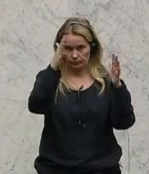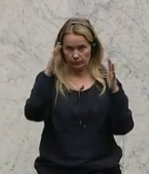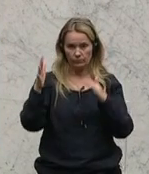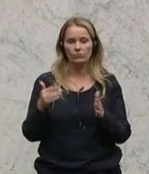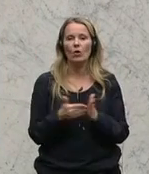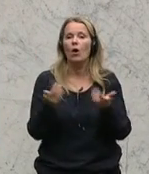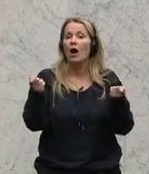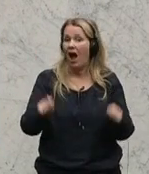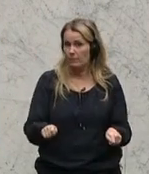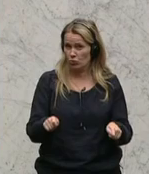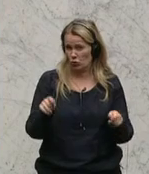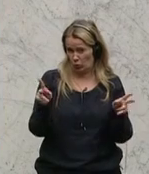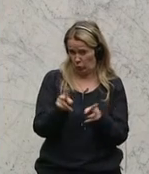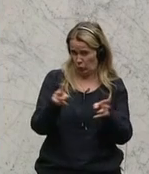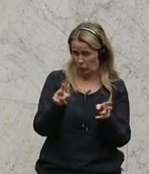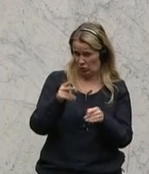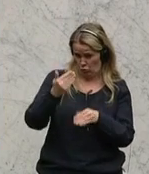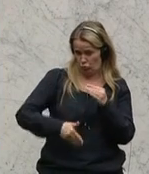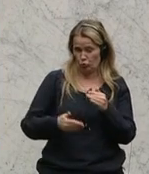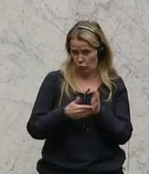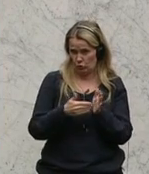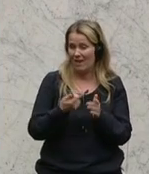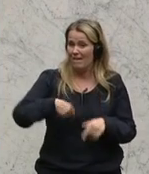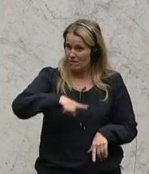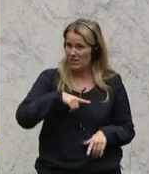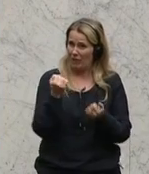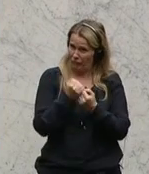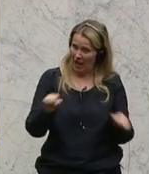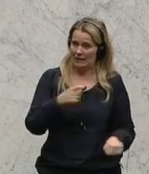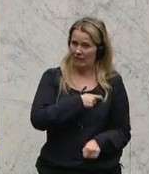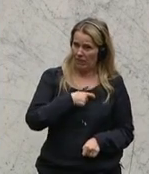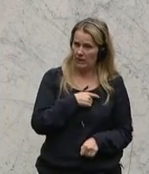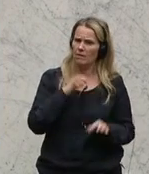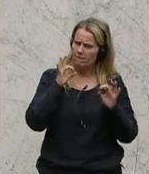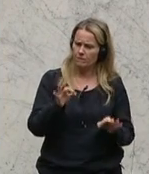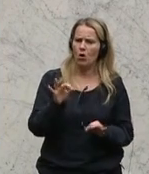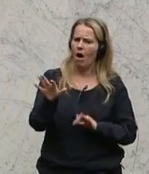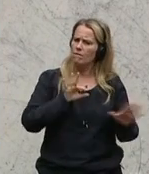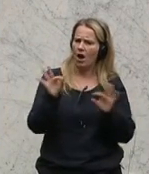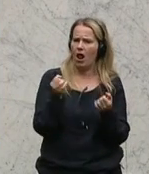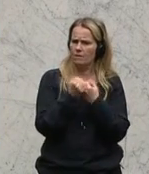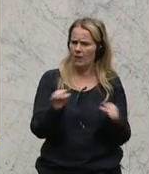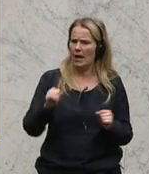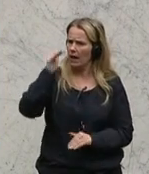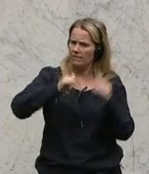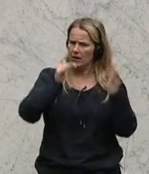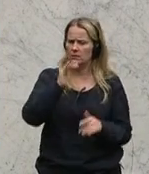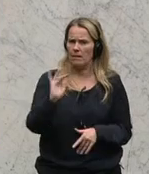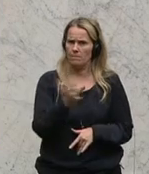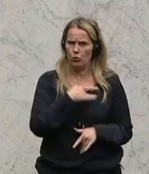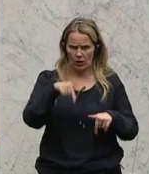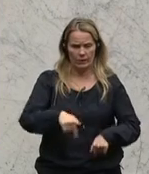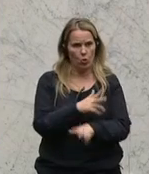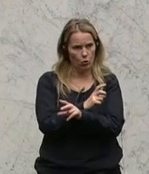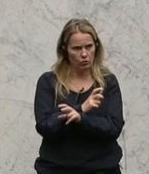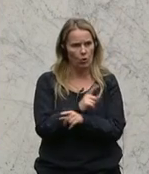Abschluss, ganz kurz zum Schluss. Wir als Freiheitliche stehen eindeutig für die Wahlfreiheit von erwachsenen Bürgern hier in Österreich